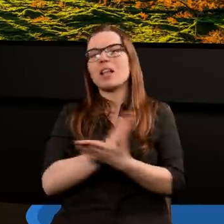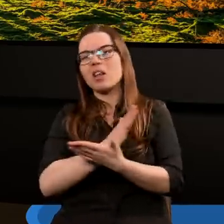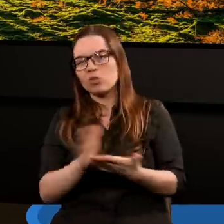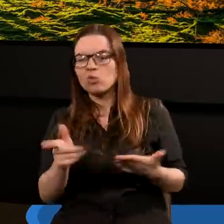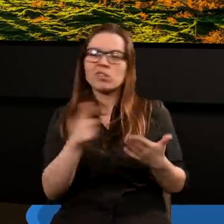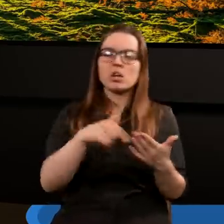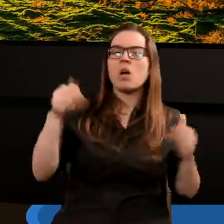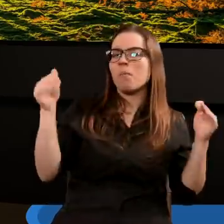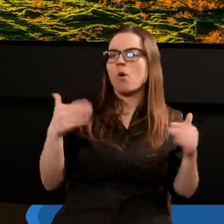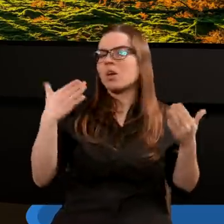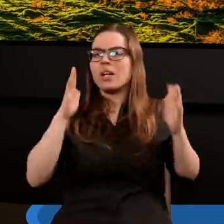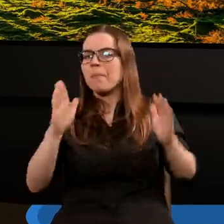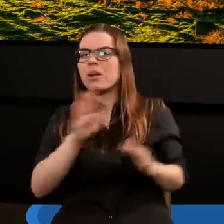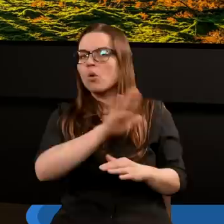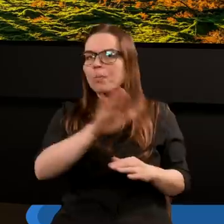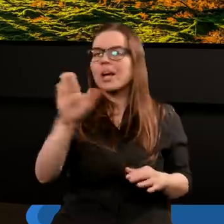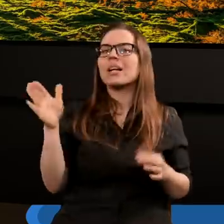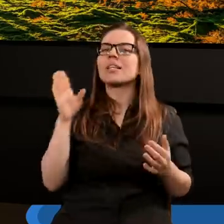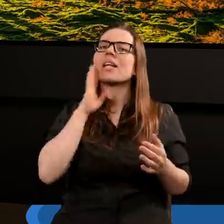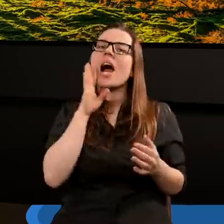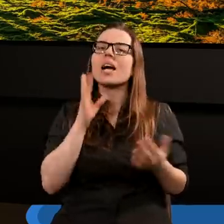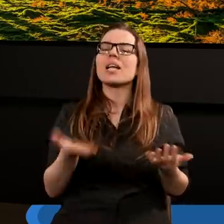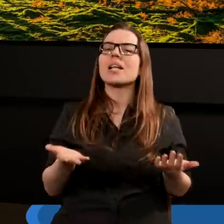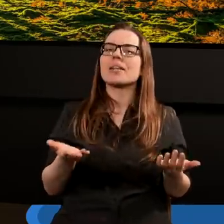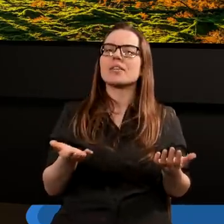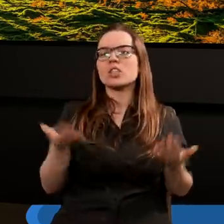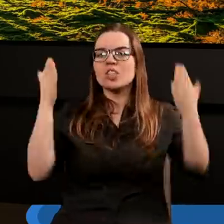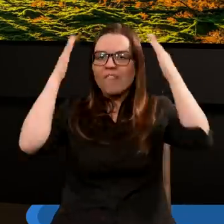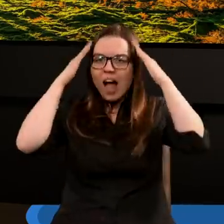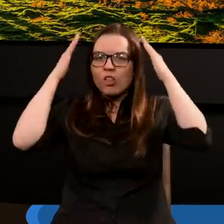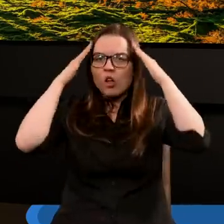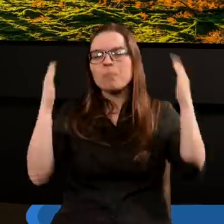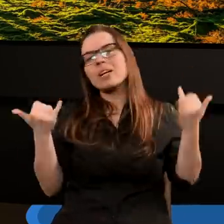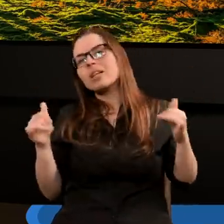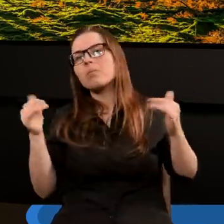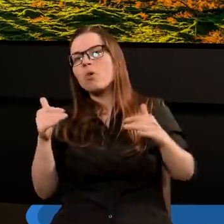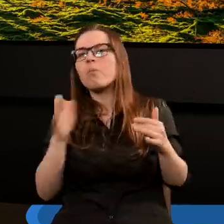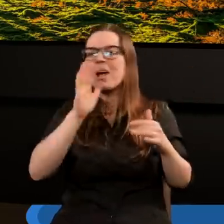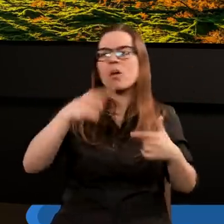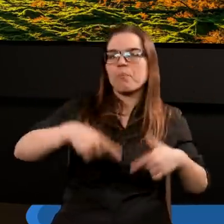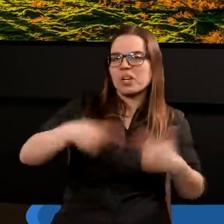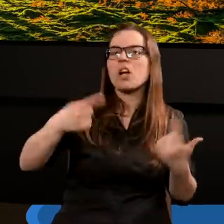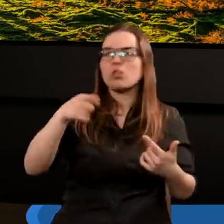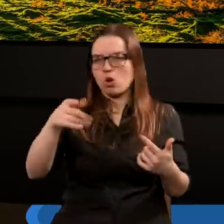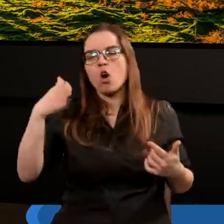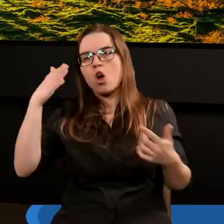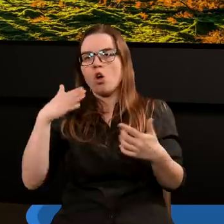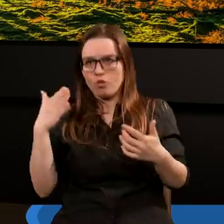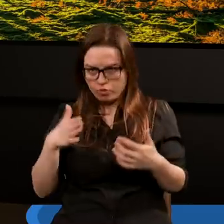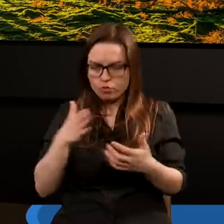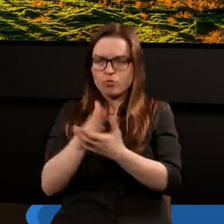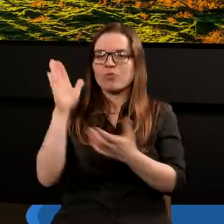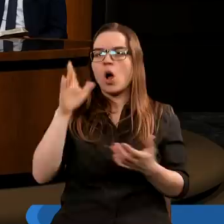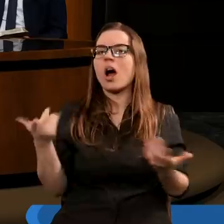może nawet nie będą mieli takiej świadomości, czy może inaczej będą przekonani, że one służą Bogu.